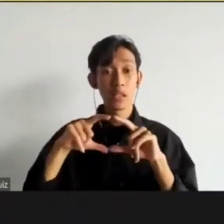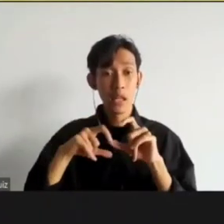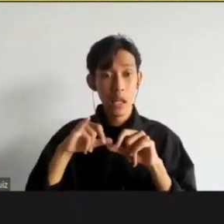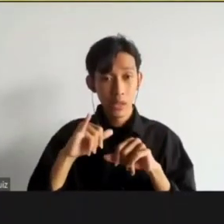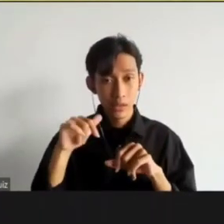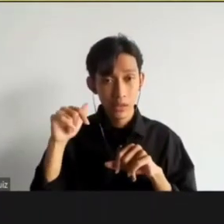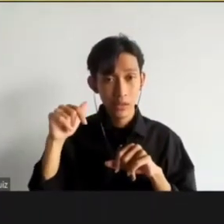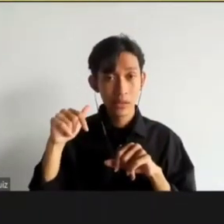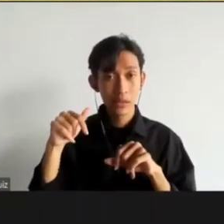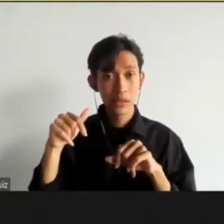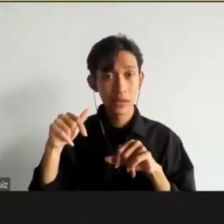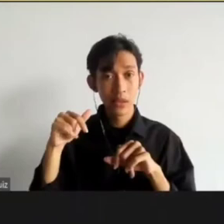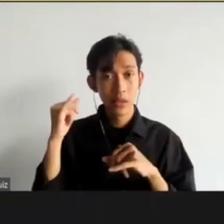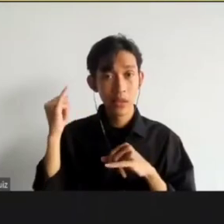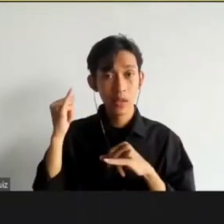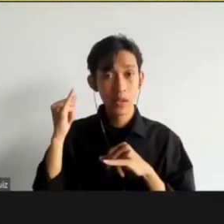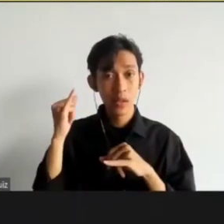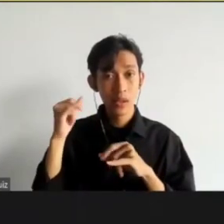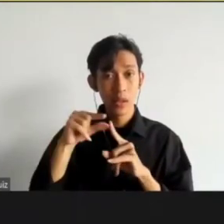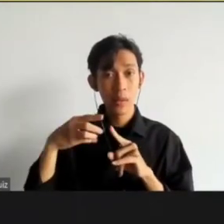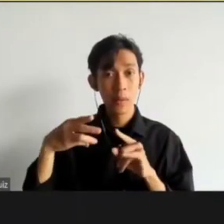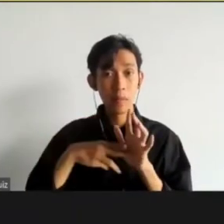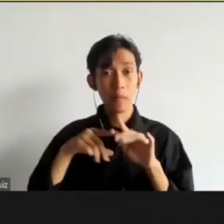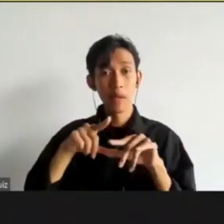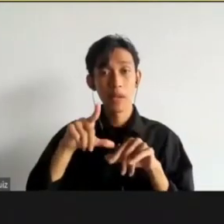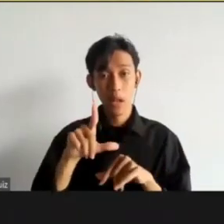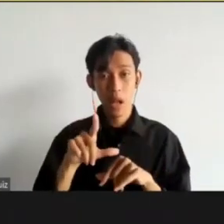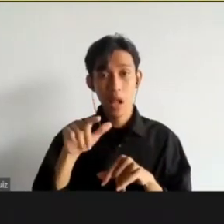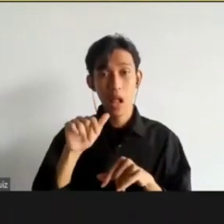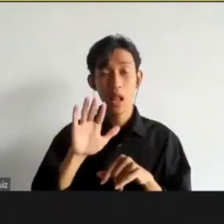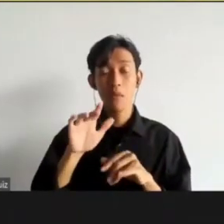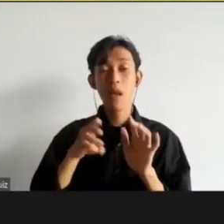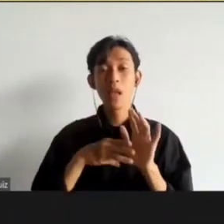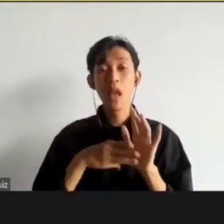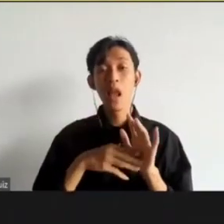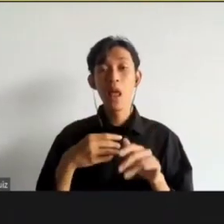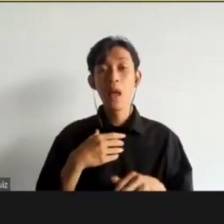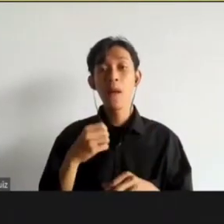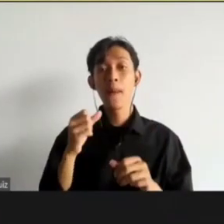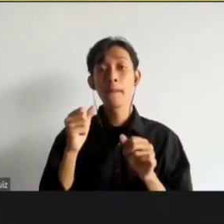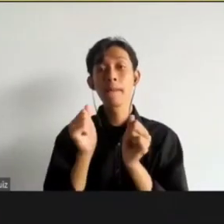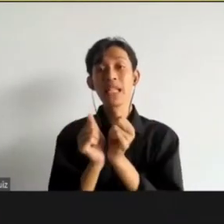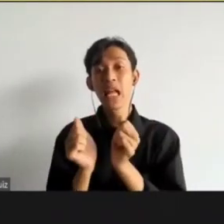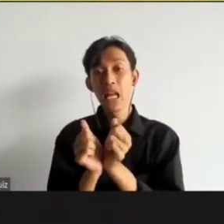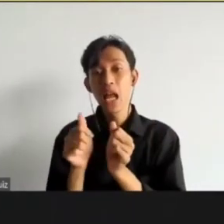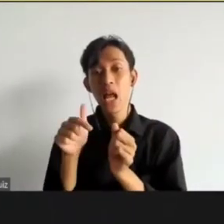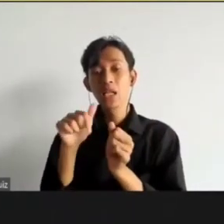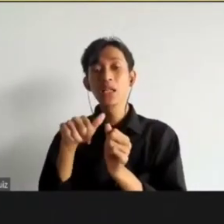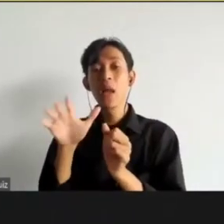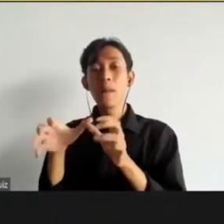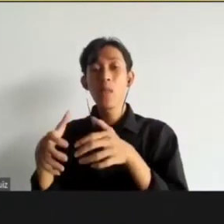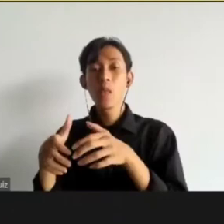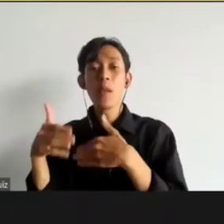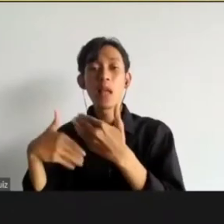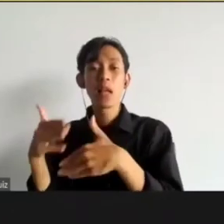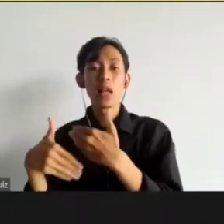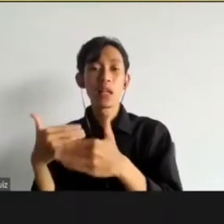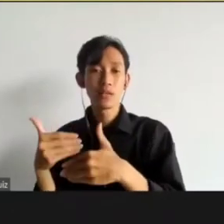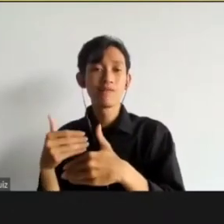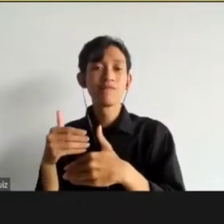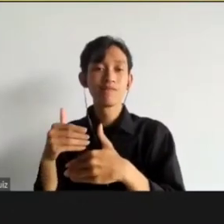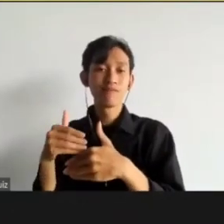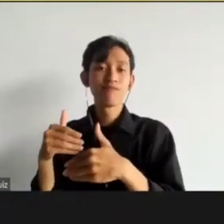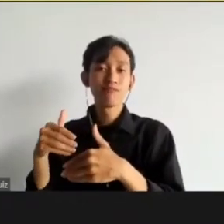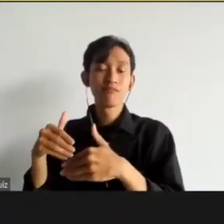perdata awalnya. Ya kemudian berkembang pada kasus pidana. Nah mediasi penal itu merupakan bentuk dari pelaksanaan restoratif justice.